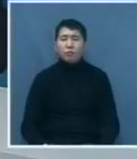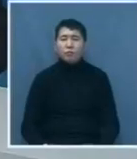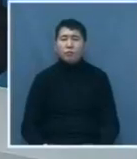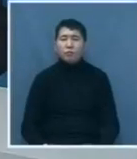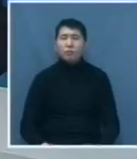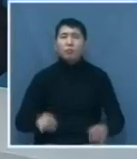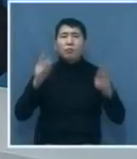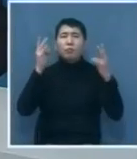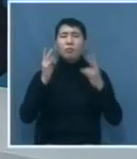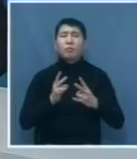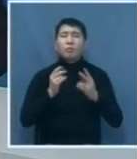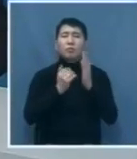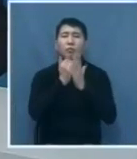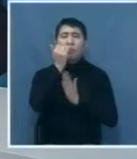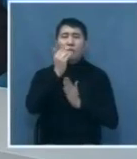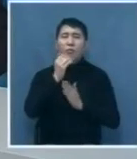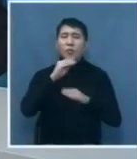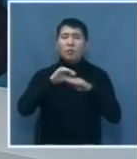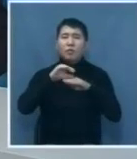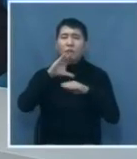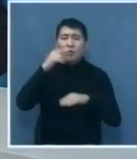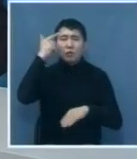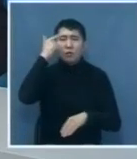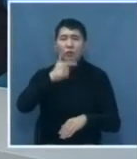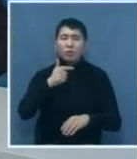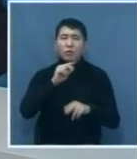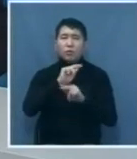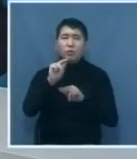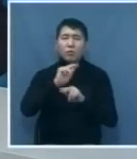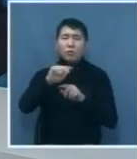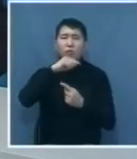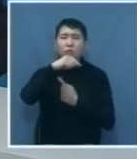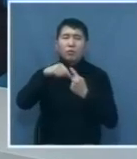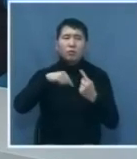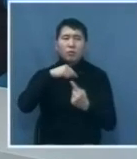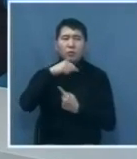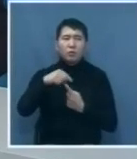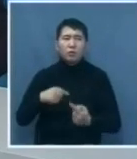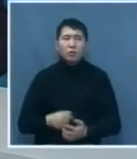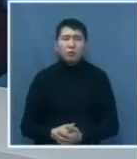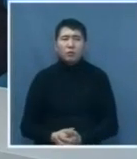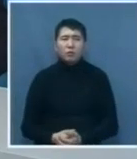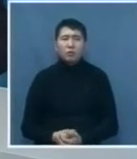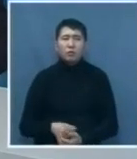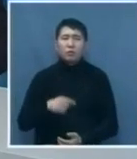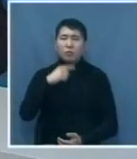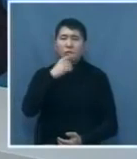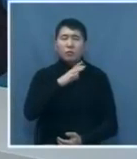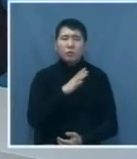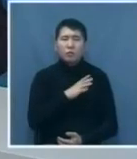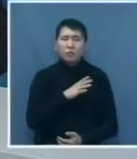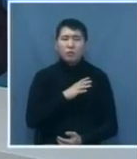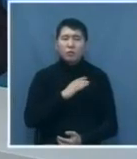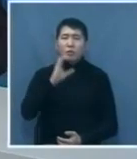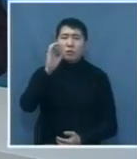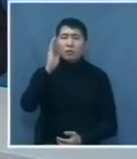Необходимо помышать финансовую грамотность населения и учить бизнес-сообщество привлекать инвестиции в регион. Об этом шла речь в ходе заседания регионального